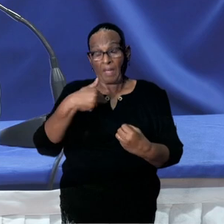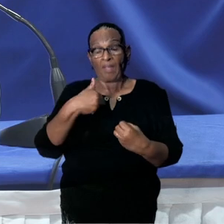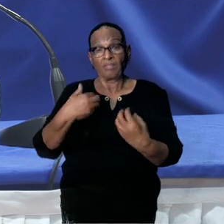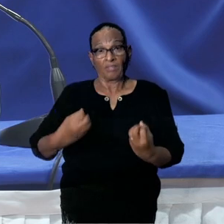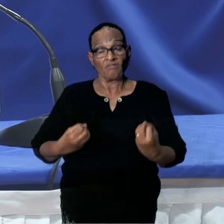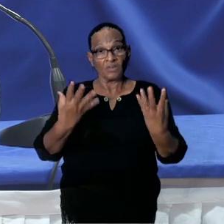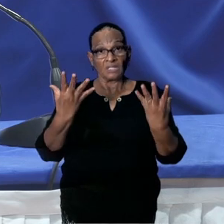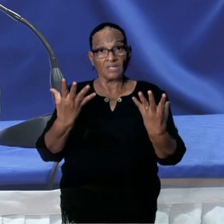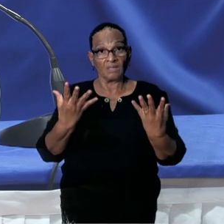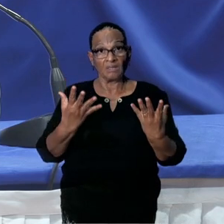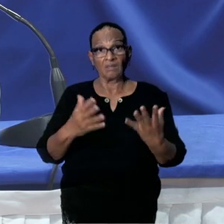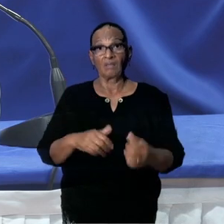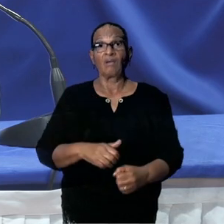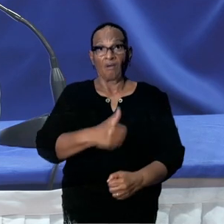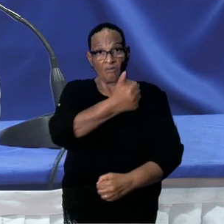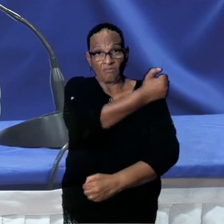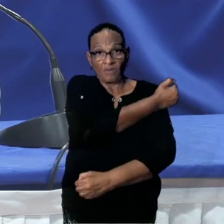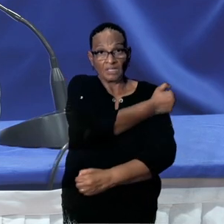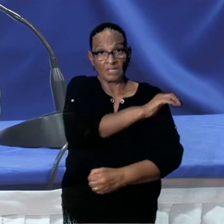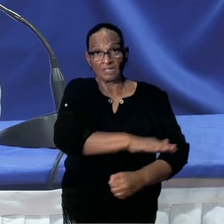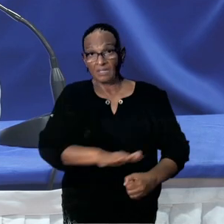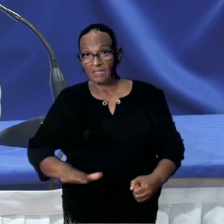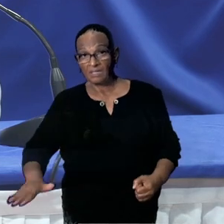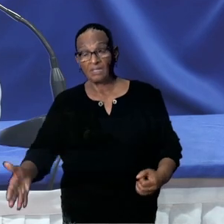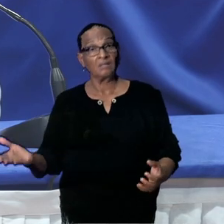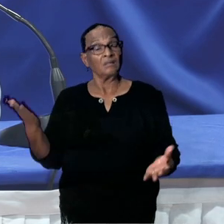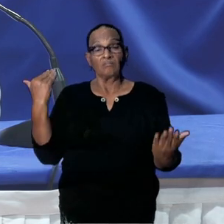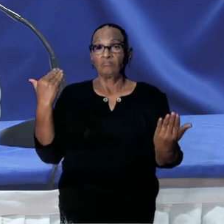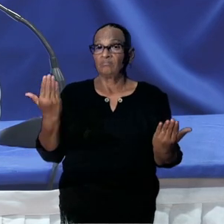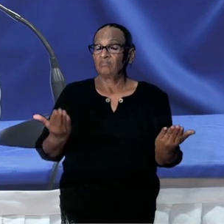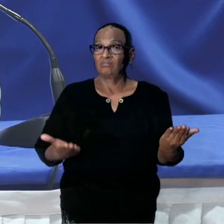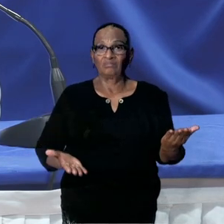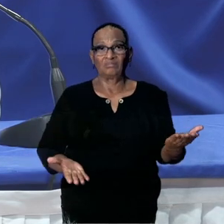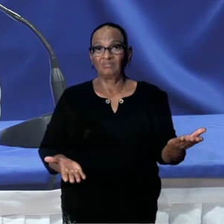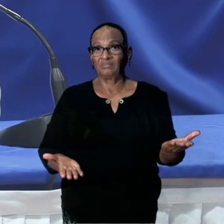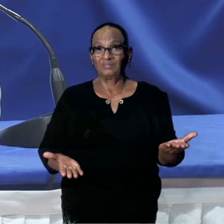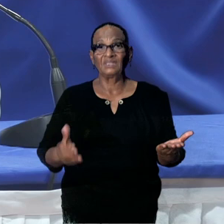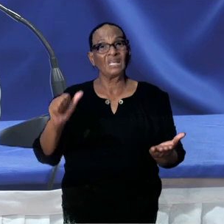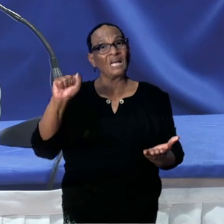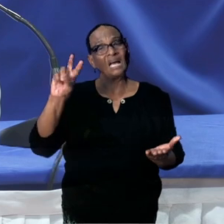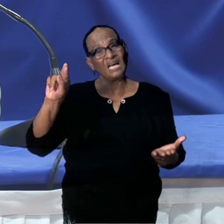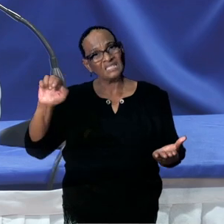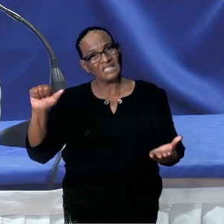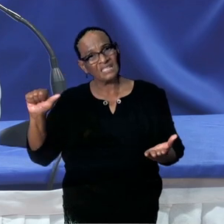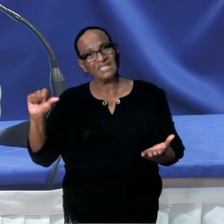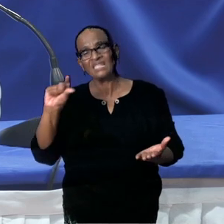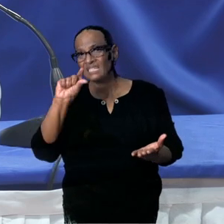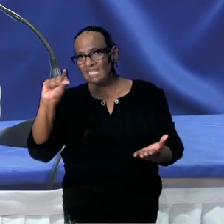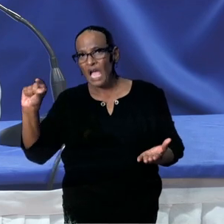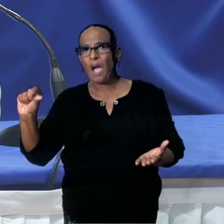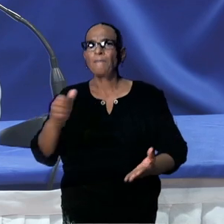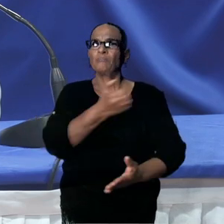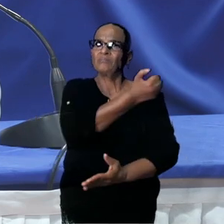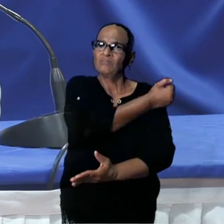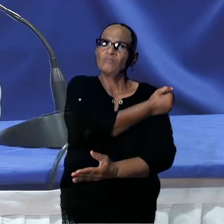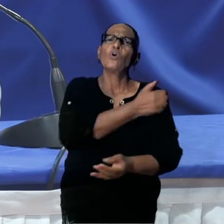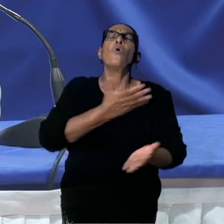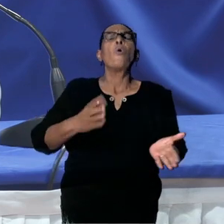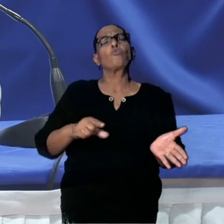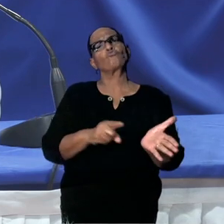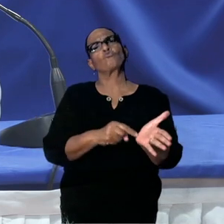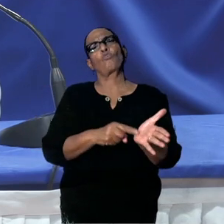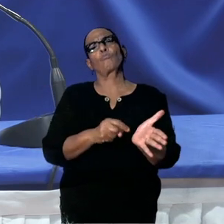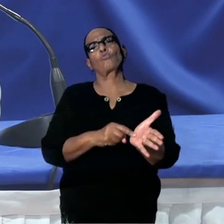We vaccineren al onze kinderen. We zijn ook gevaccineerd. Dus AstraZeneca gebruikt ook zo'n